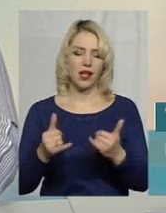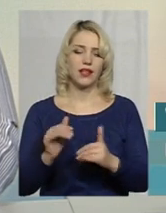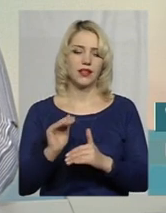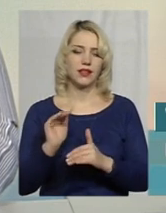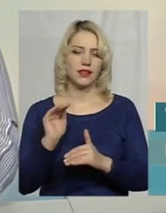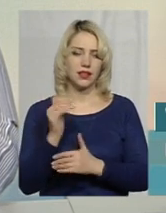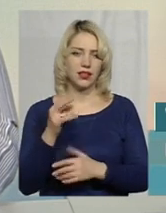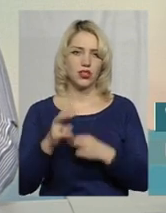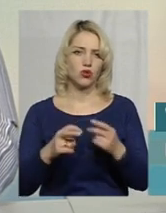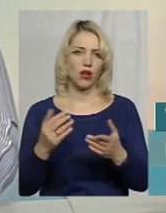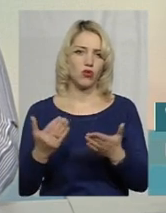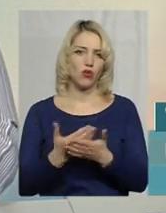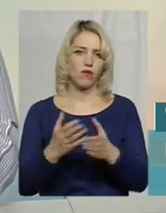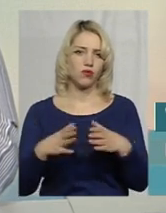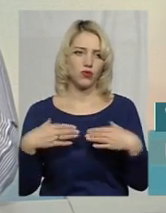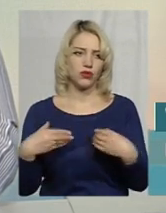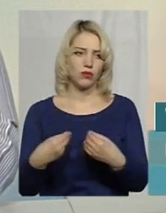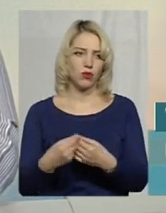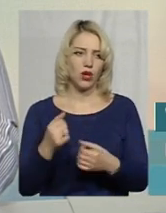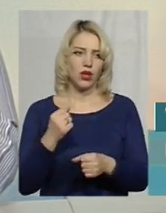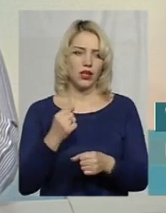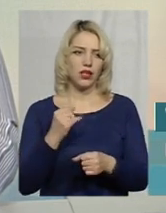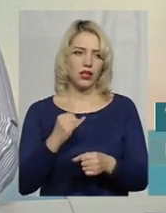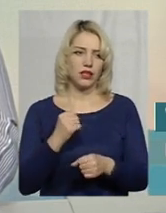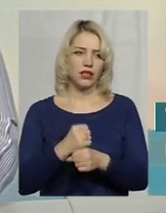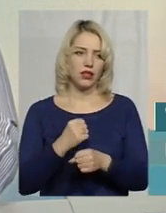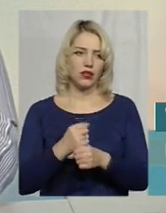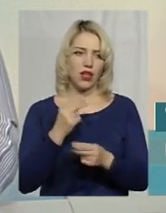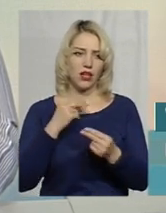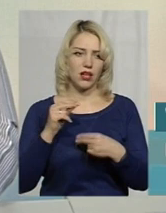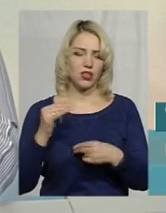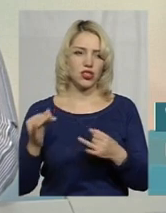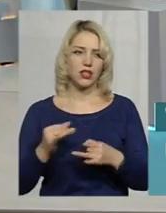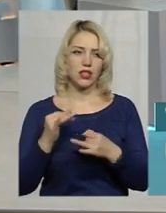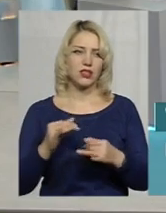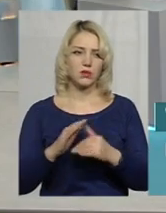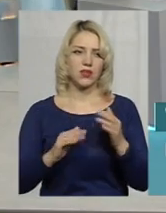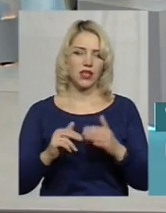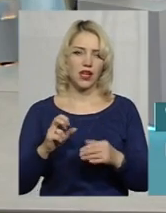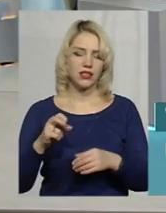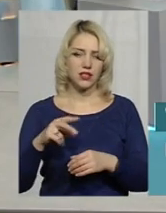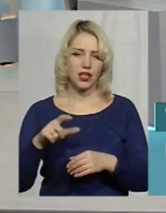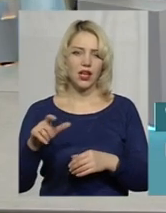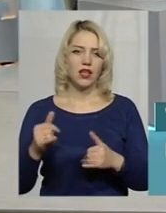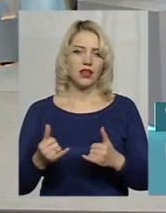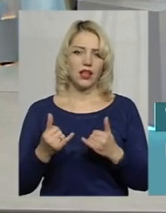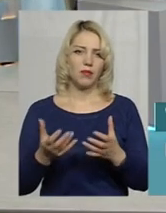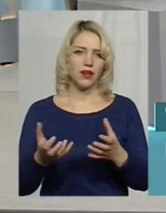родину замісну і діють в найкращих інтересах спеціалісти для прийняття рішення щодо дітей.